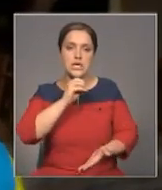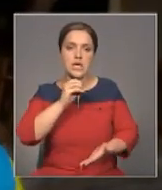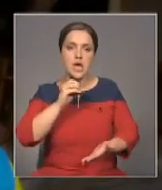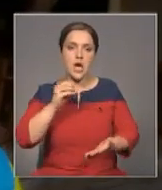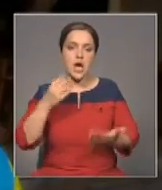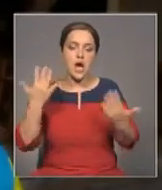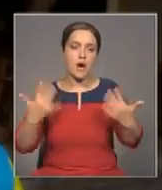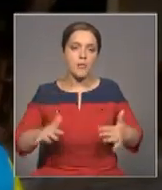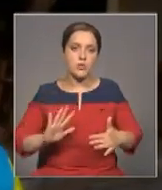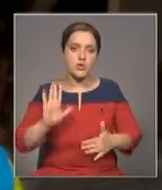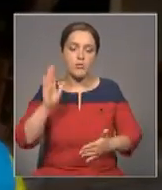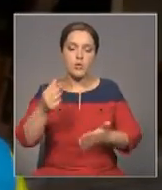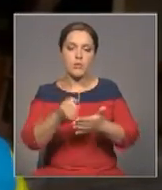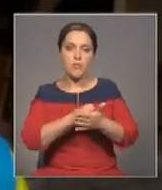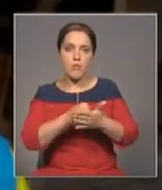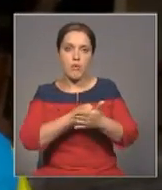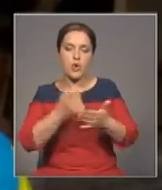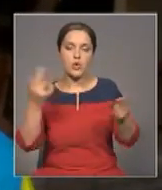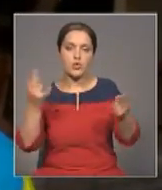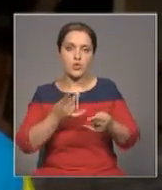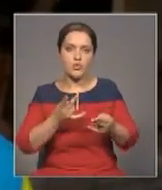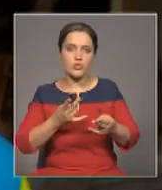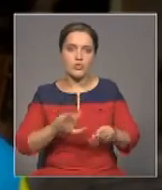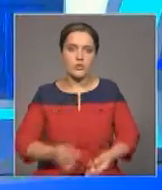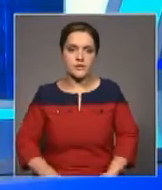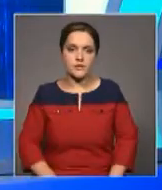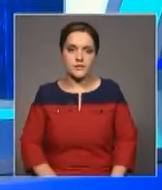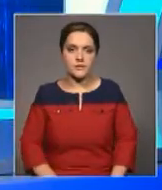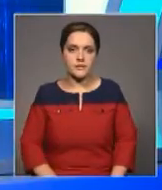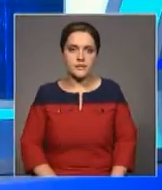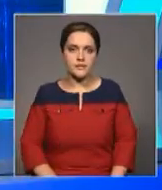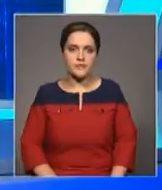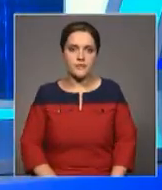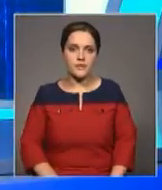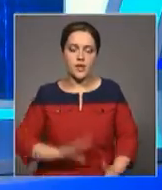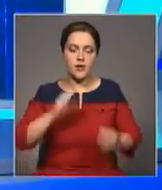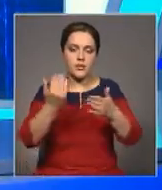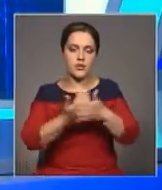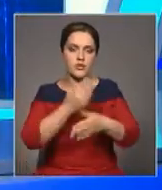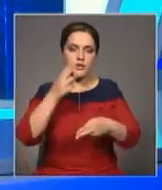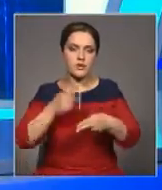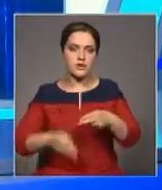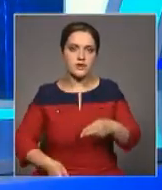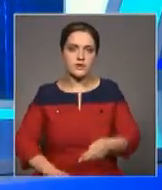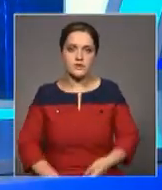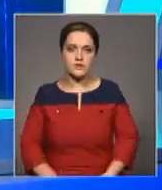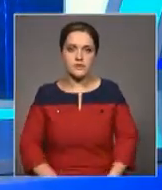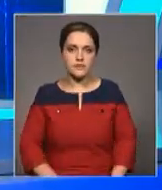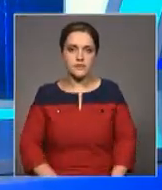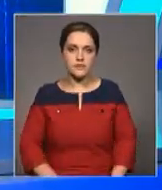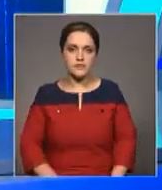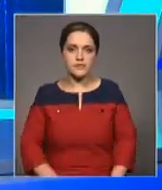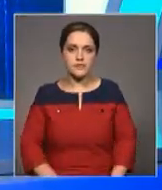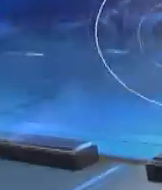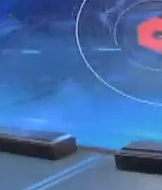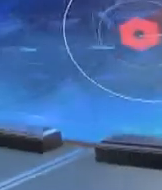побороться за самые высокие места в общем зачете. К этому часу пока все. Оставайтесь с нами.